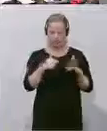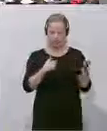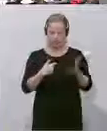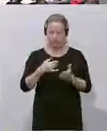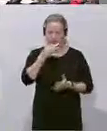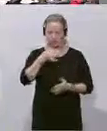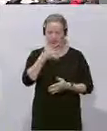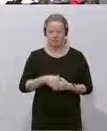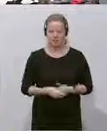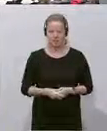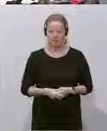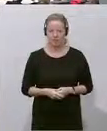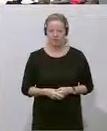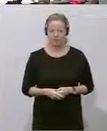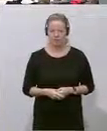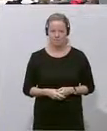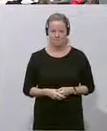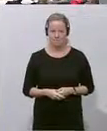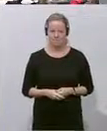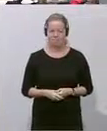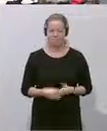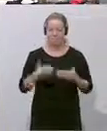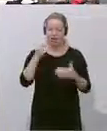vorsätzliche Täuschung und Verantwortungslosigkeit zurechnen kann. Vielen Dank. Dank.